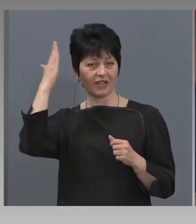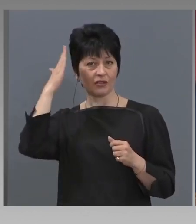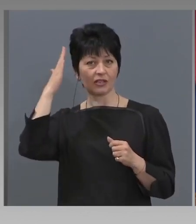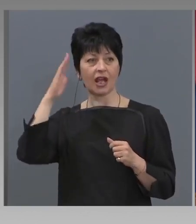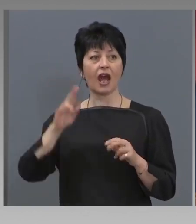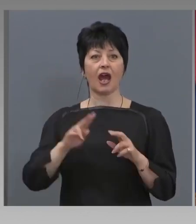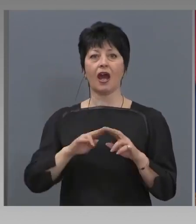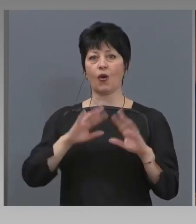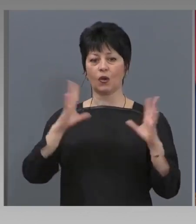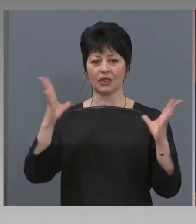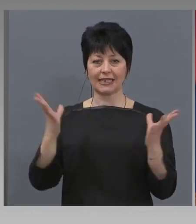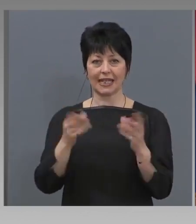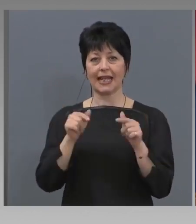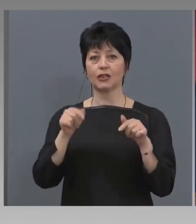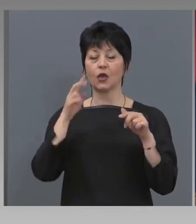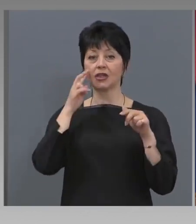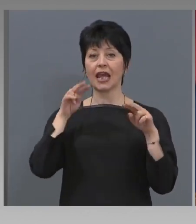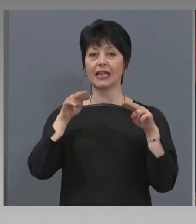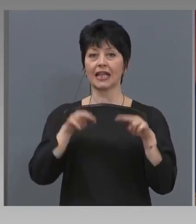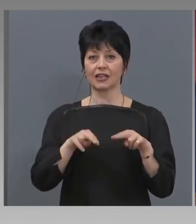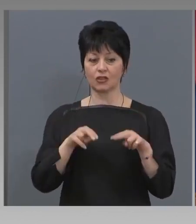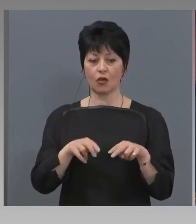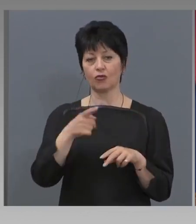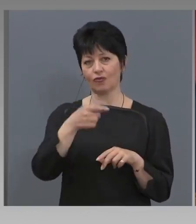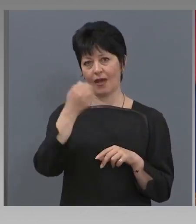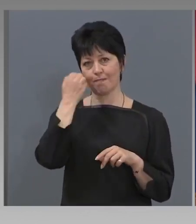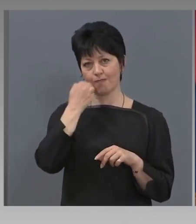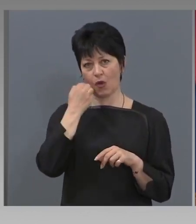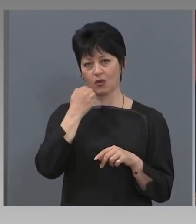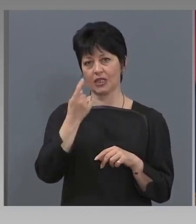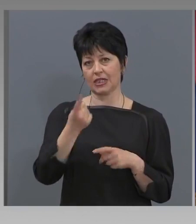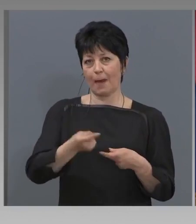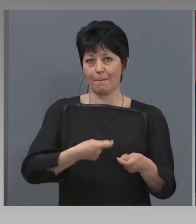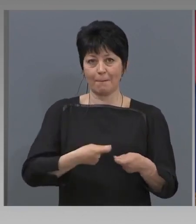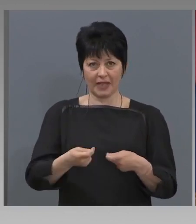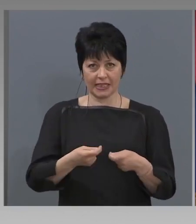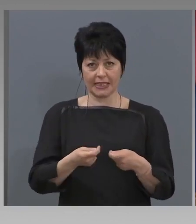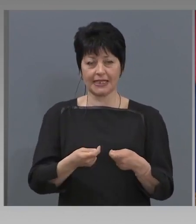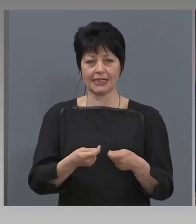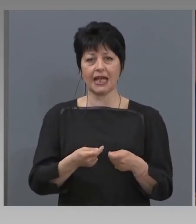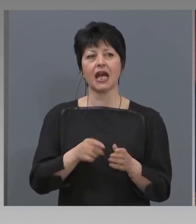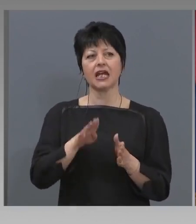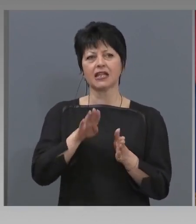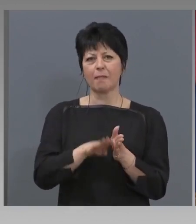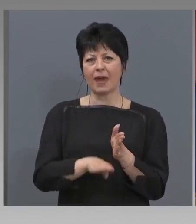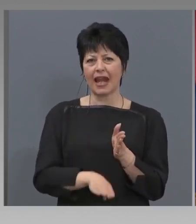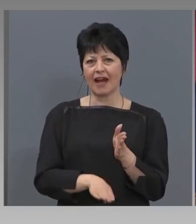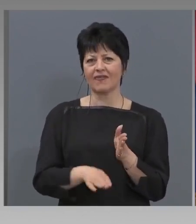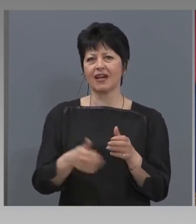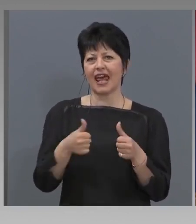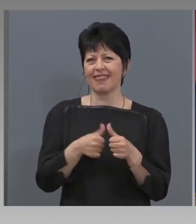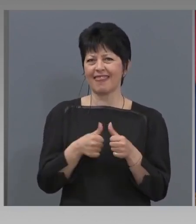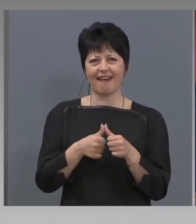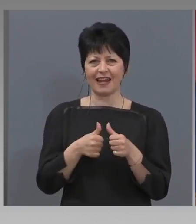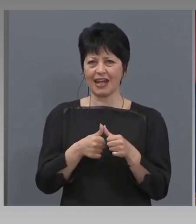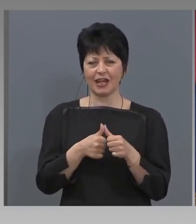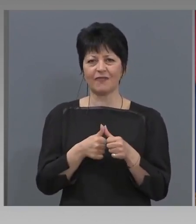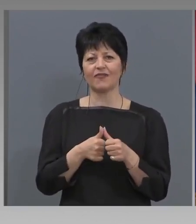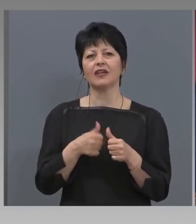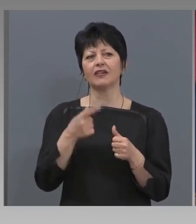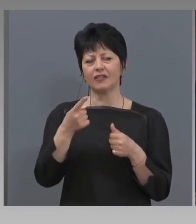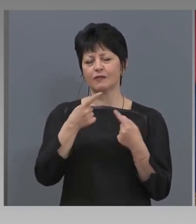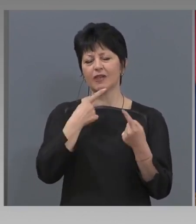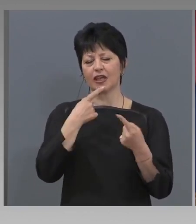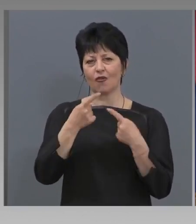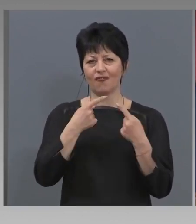целият този надзор. Това също са ползи и за бизнеса, да не говориме намаляване лихви по кредитите, намаляваме много неща, които сме ги